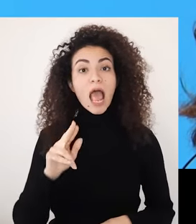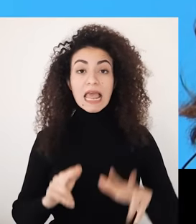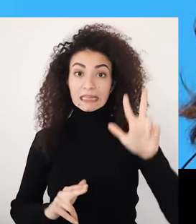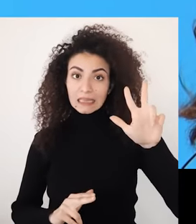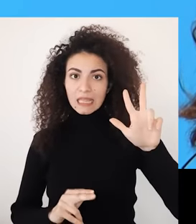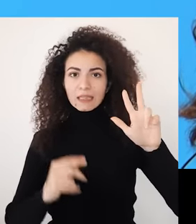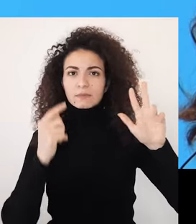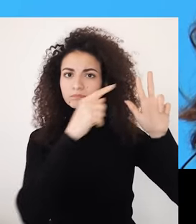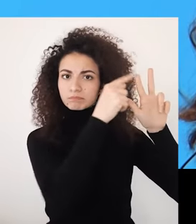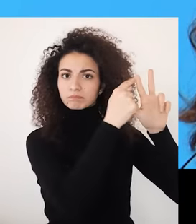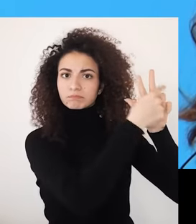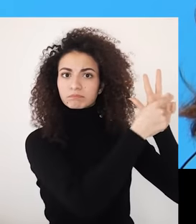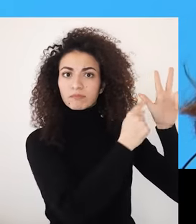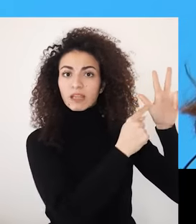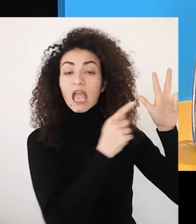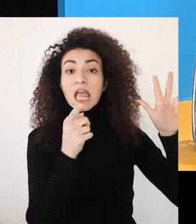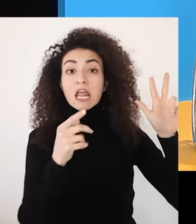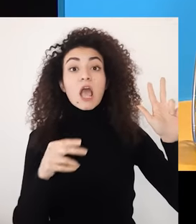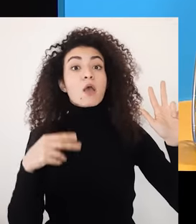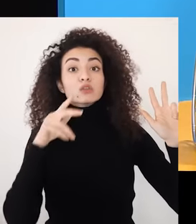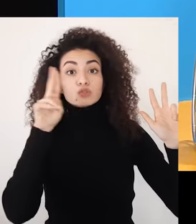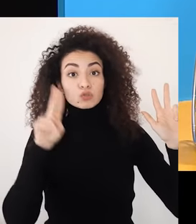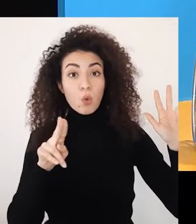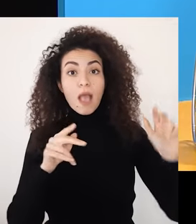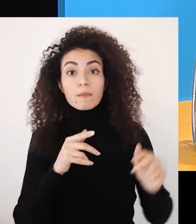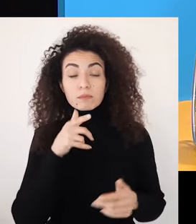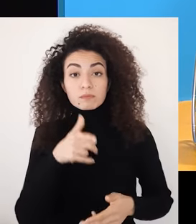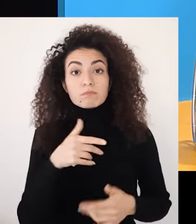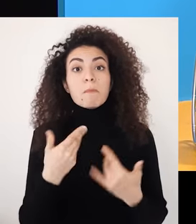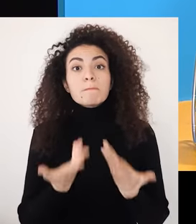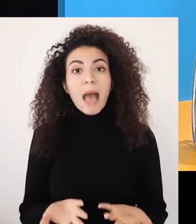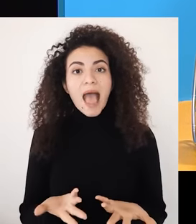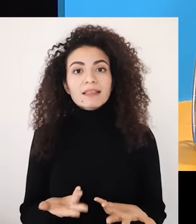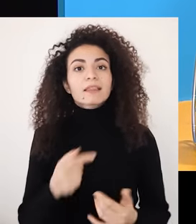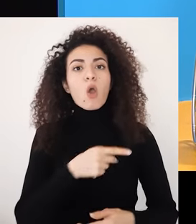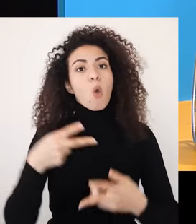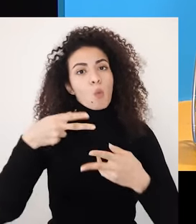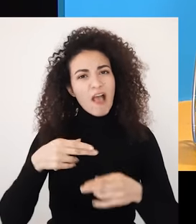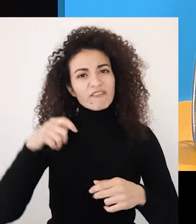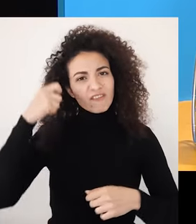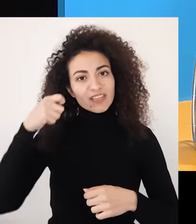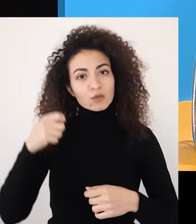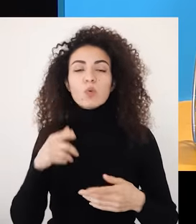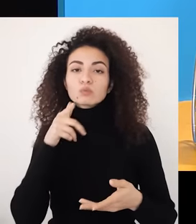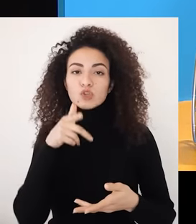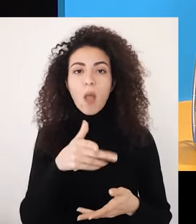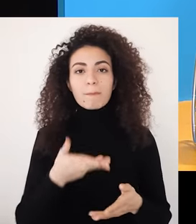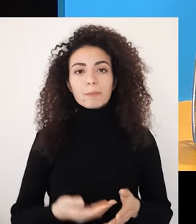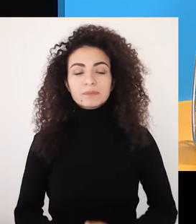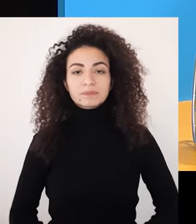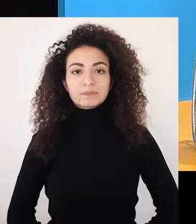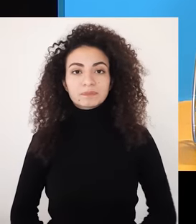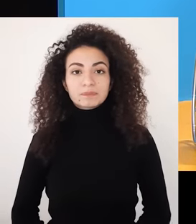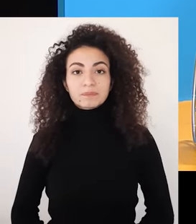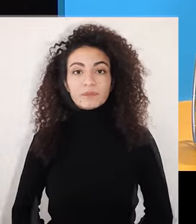بالأسئلة الثلاثة اللي حتظهر على الشاشة ومندعي كل إمرأة عم بتشارك معنا وما أجابة تحال الأسئلة أنه توقف